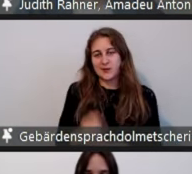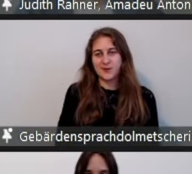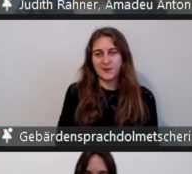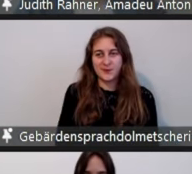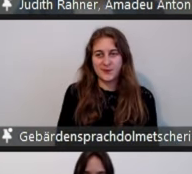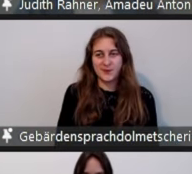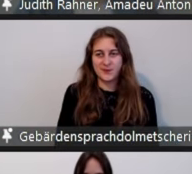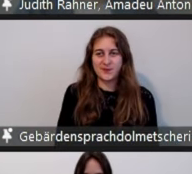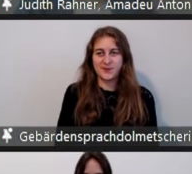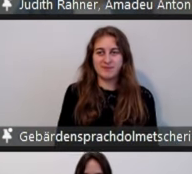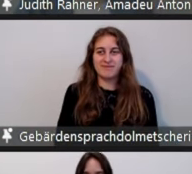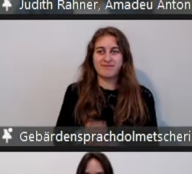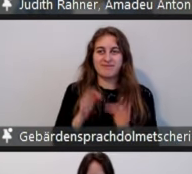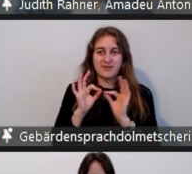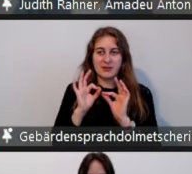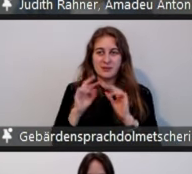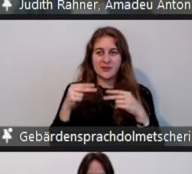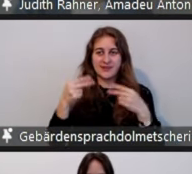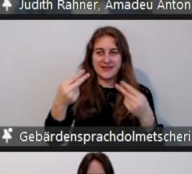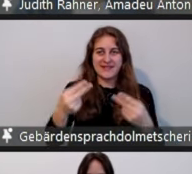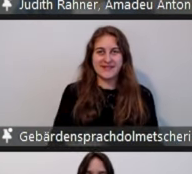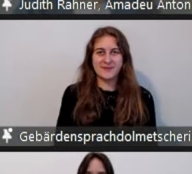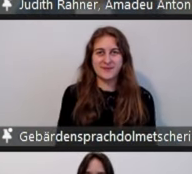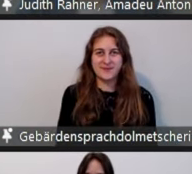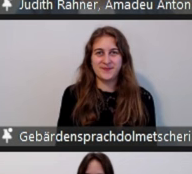auch im Lagebild nochmal zu finden, auf jeden Fall.